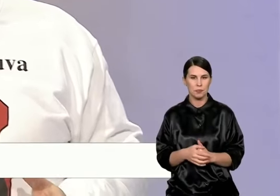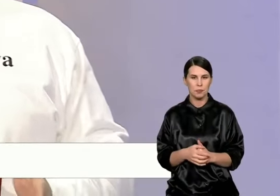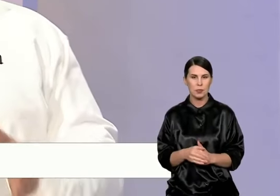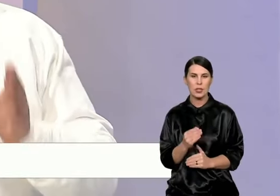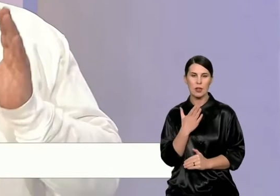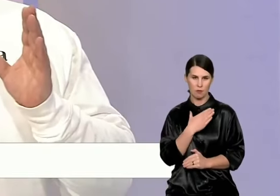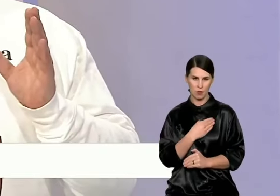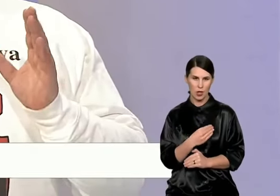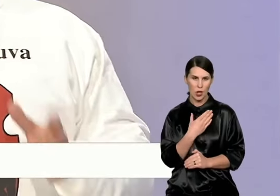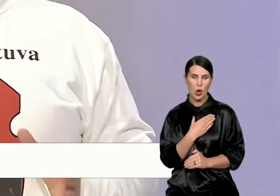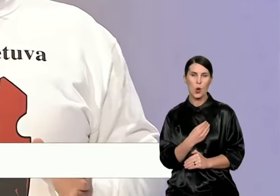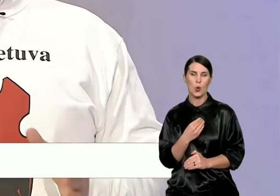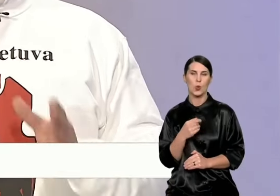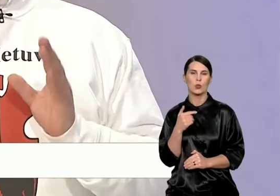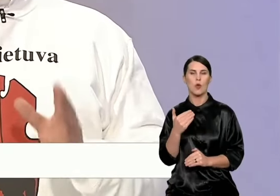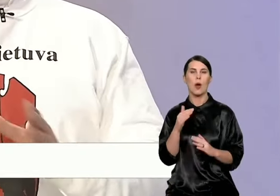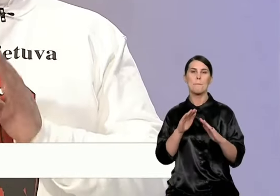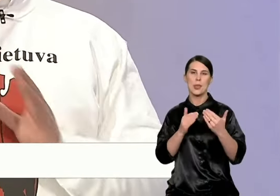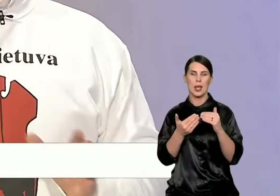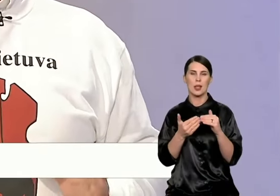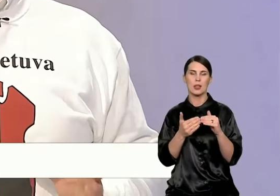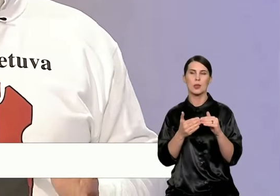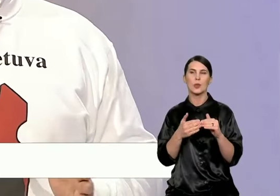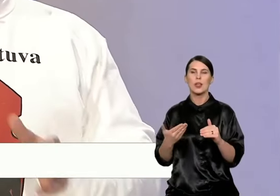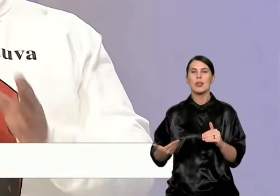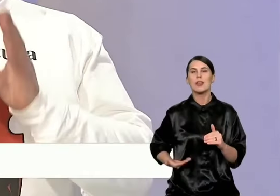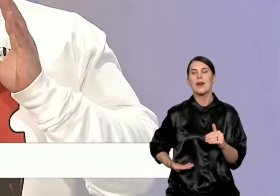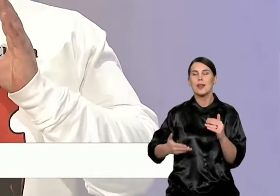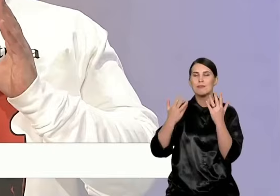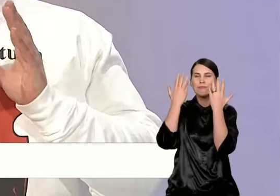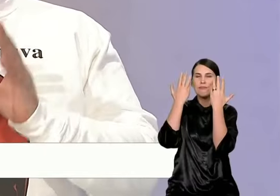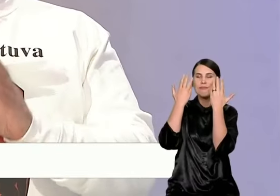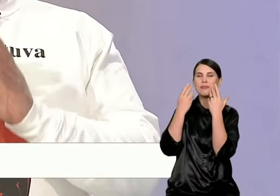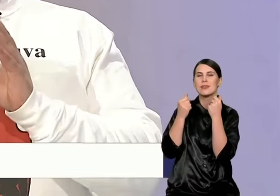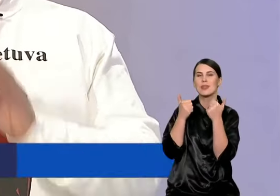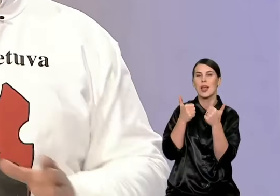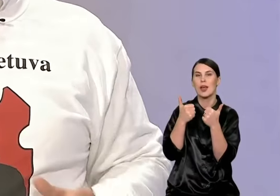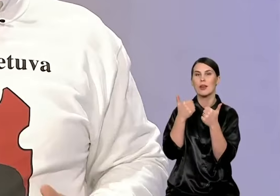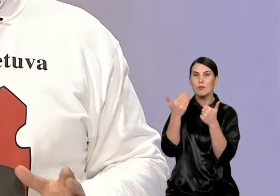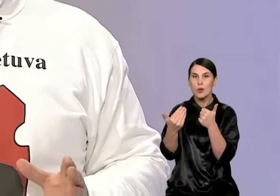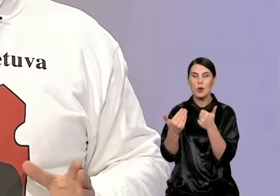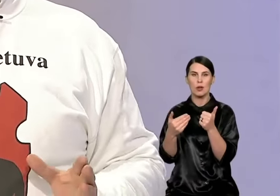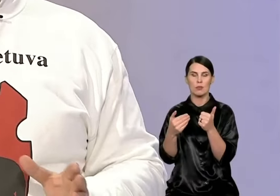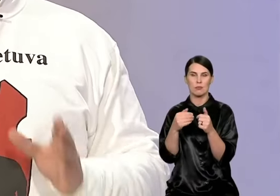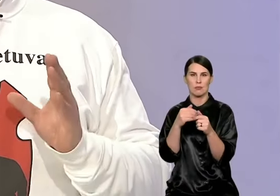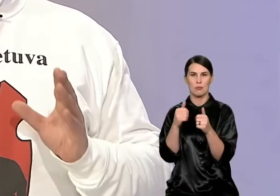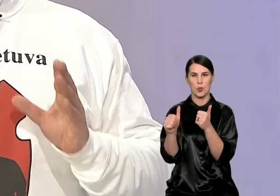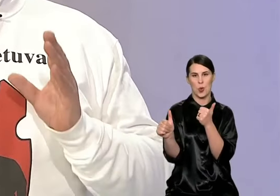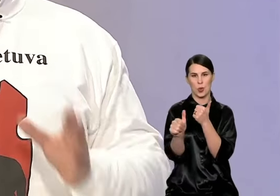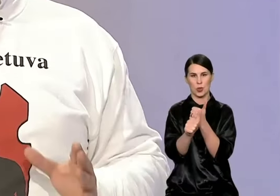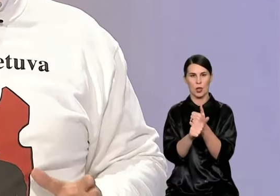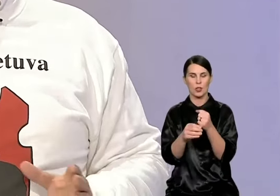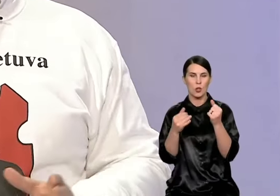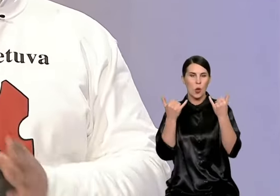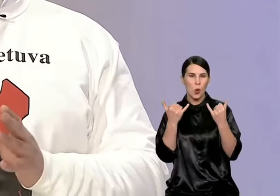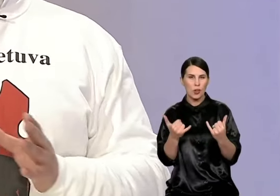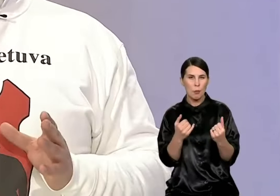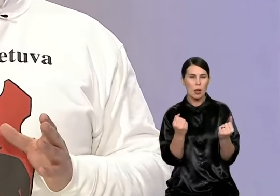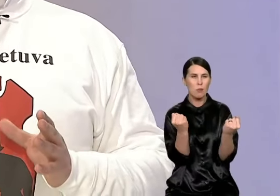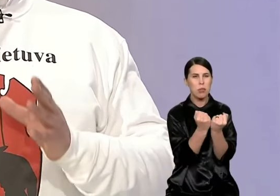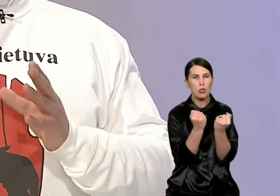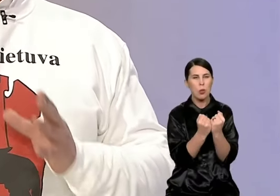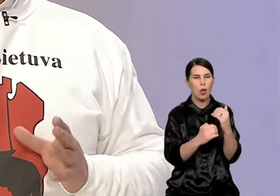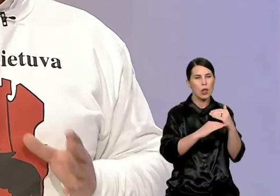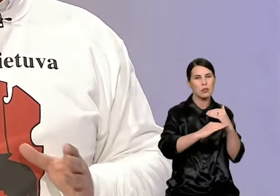gera gyventi. True, based. Nereikšmiškai miesto tankinti nereikia. Nereikia miesto paversti dabar betono džunglimis, kaip dabar yra daroma.